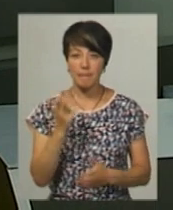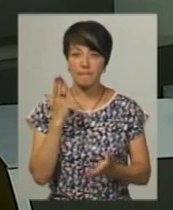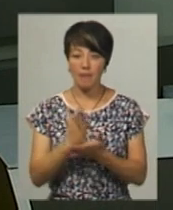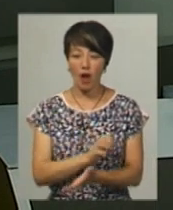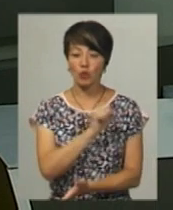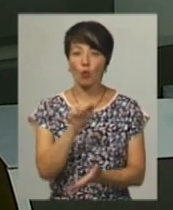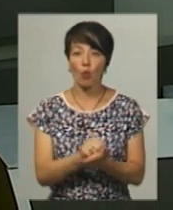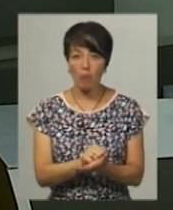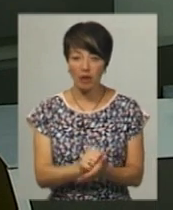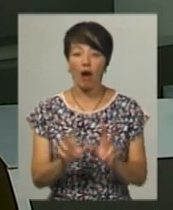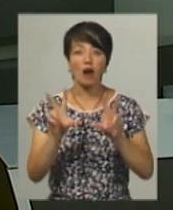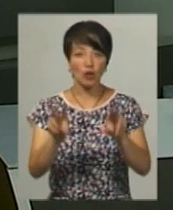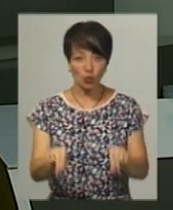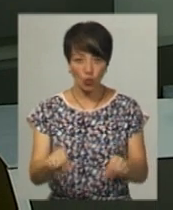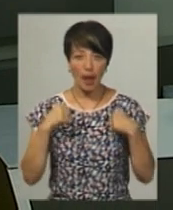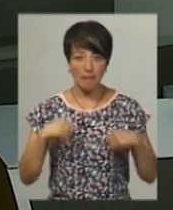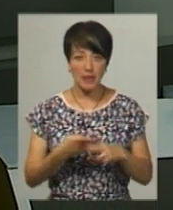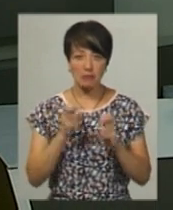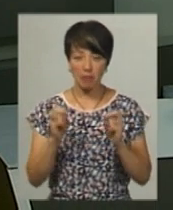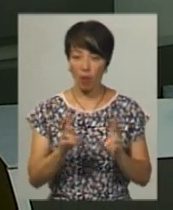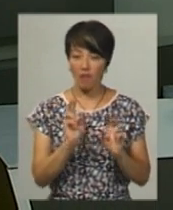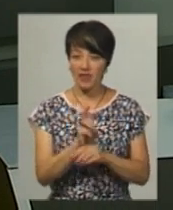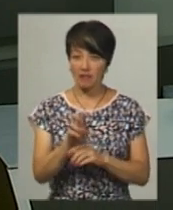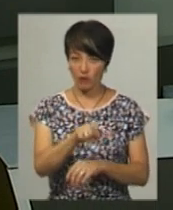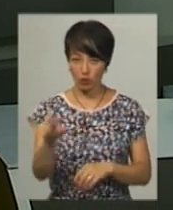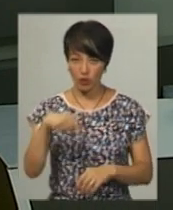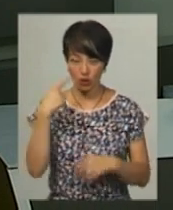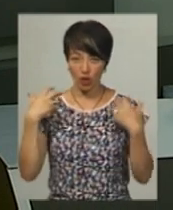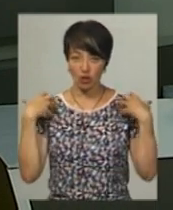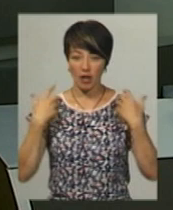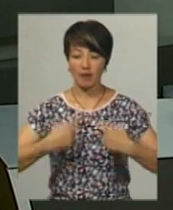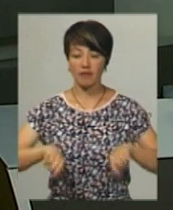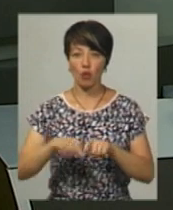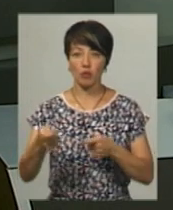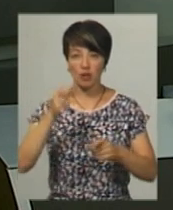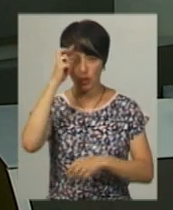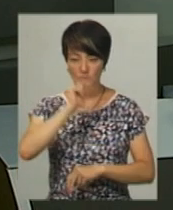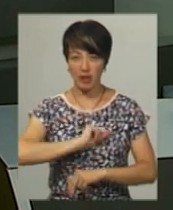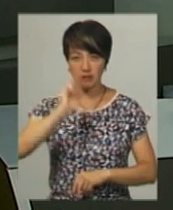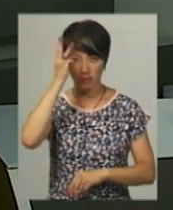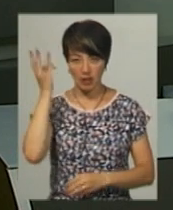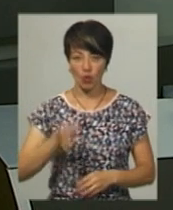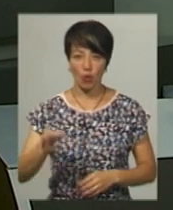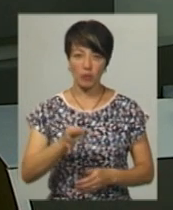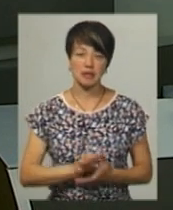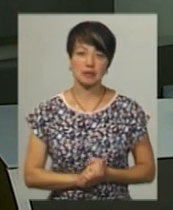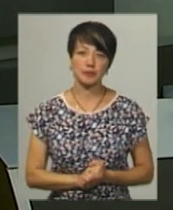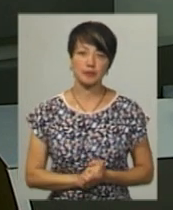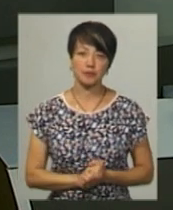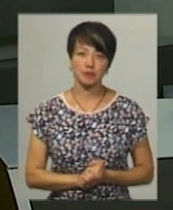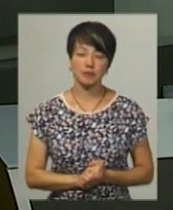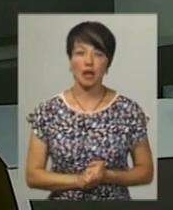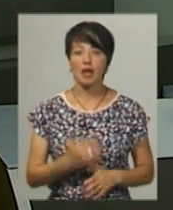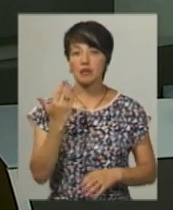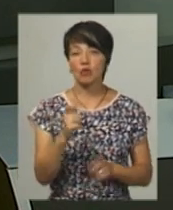мають декларацію, яка гарантує безпеку відвідувачам. Про це каже начальник відділу управління держпраці Хмельницької області Валерій Закотянський.